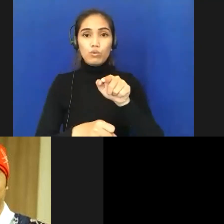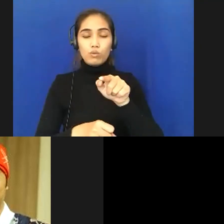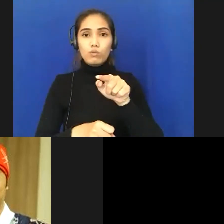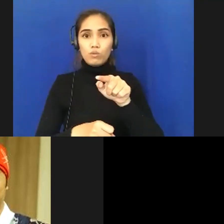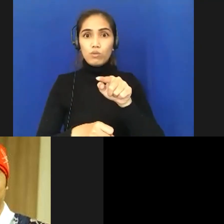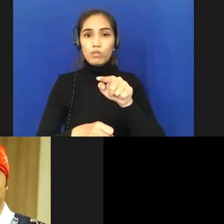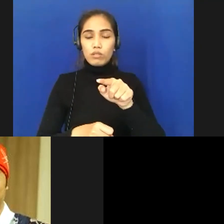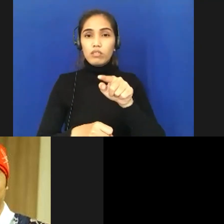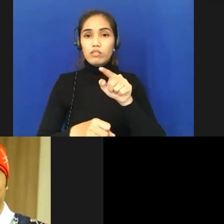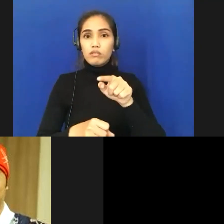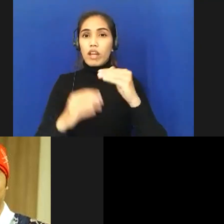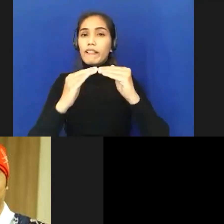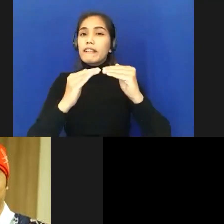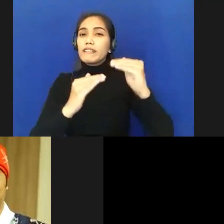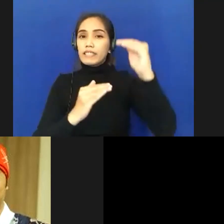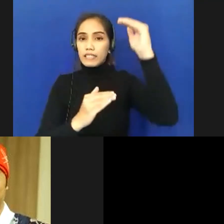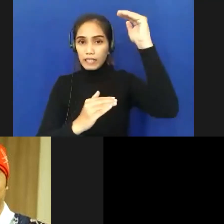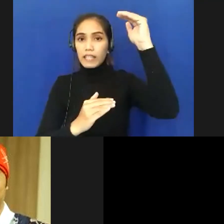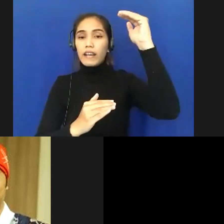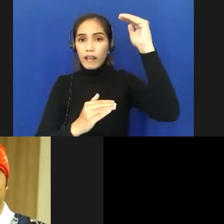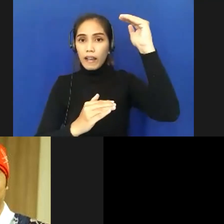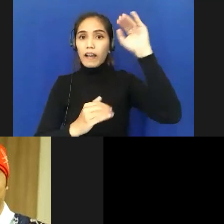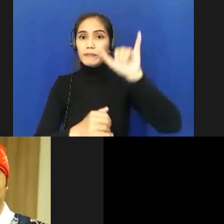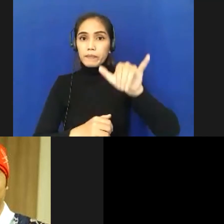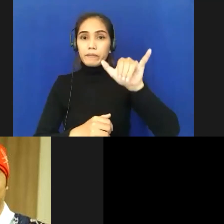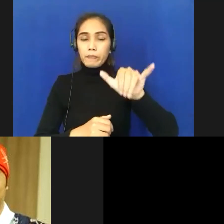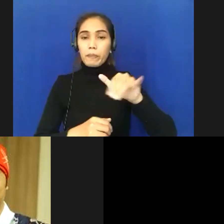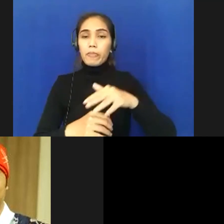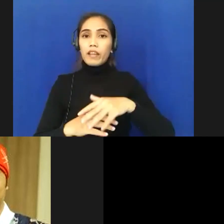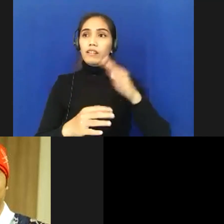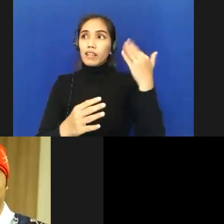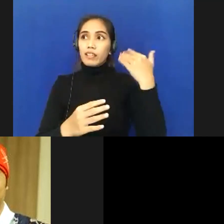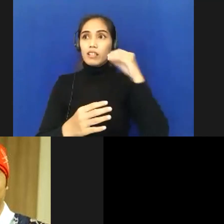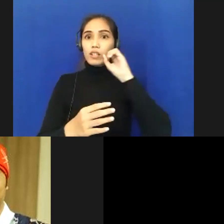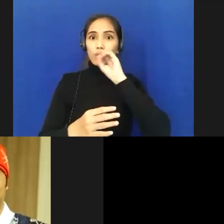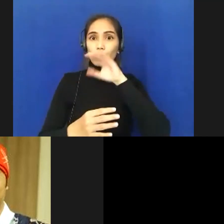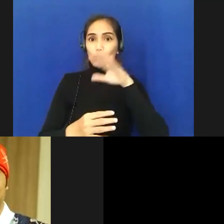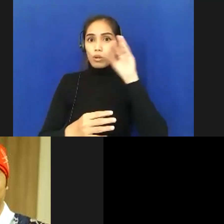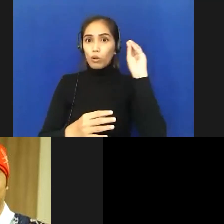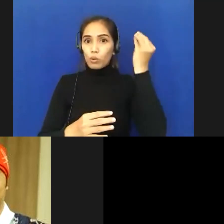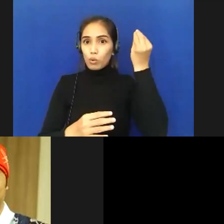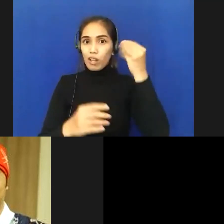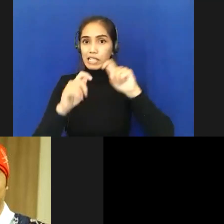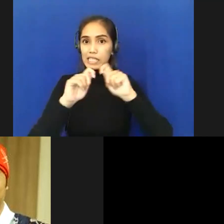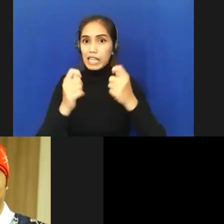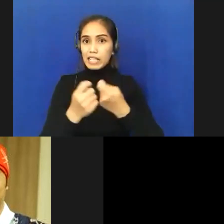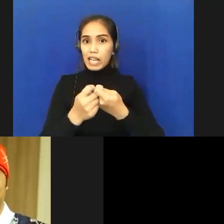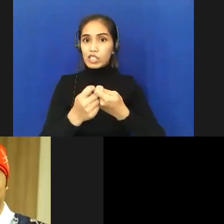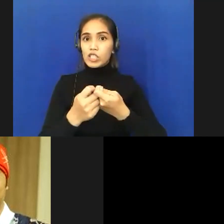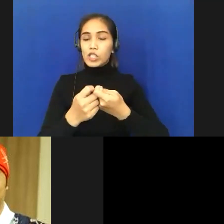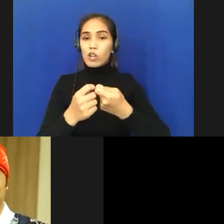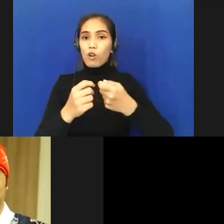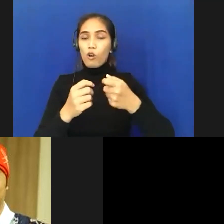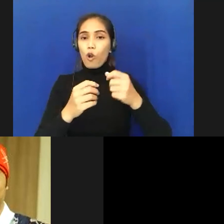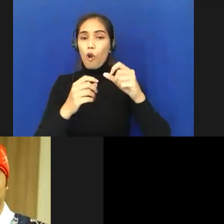tinggi tadi disampaikan oleh Pak Ketua Satgas COVID-19 bahwa awalnya